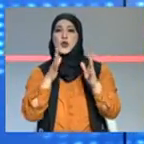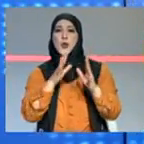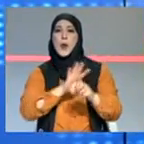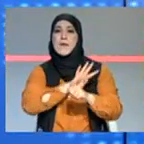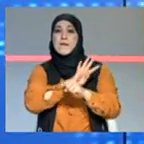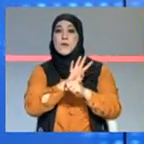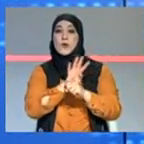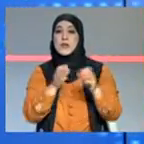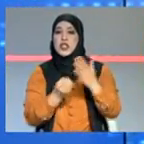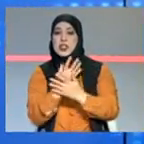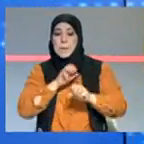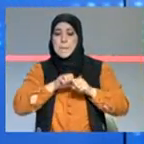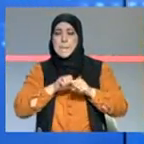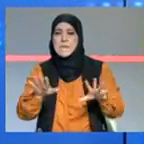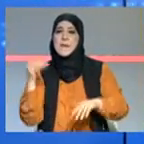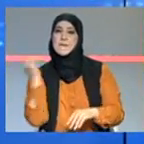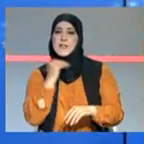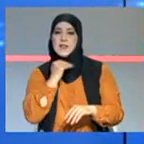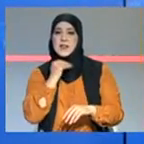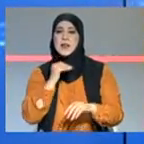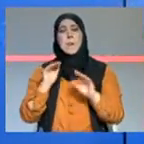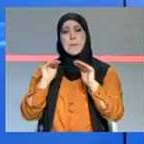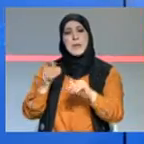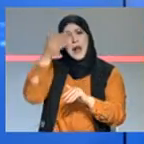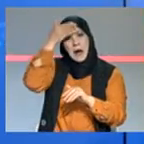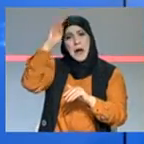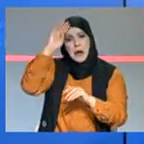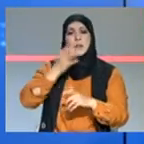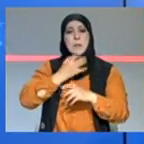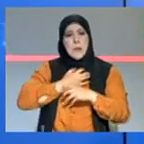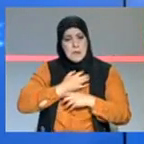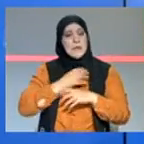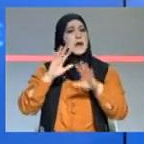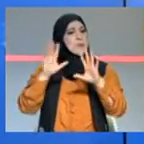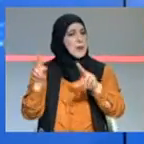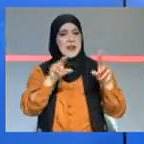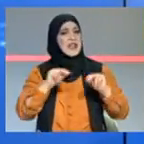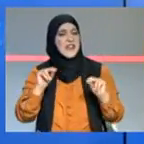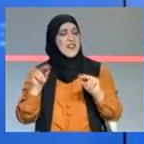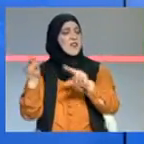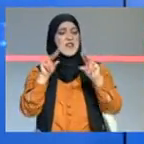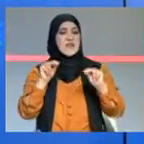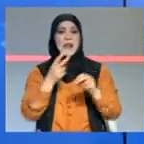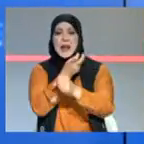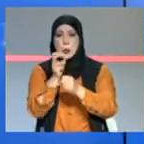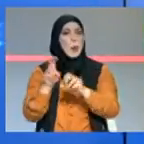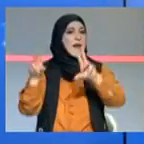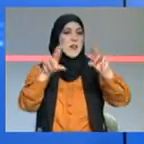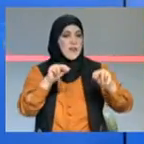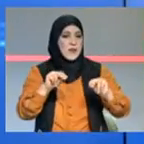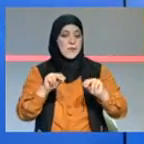حالات عدوى بلا أعراض ولا بالأعراض ولا حالات خطيرة النسبة على هذه الحالات كل كيف كيف لا تتبدلش